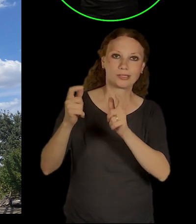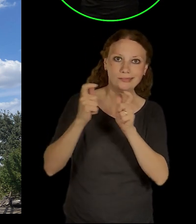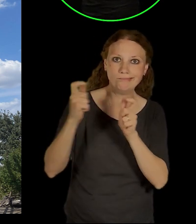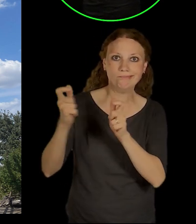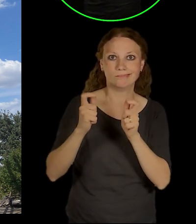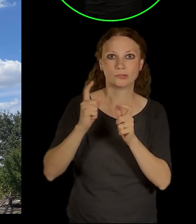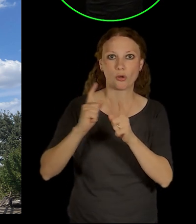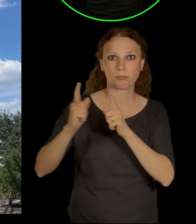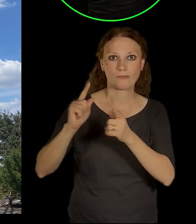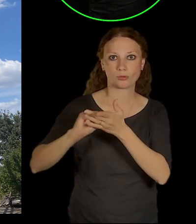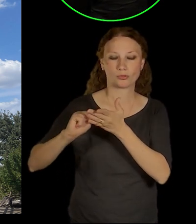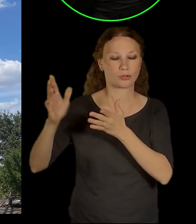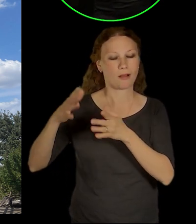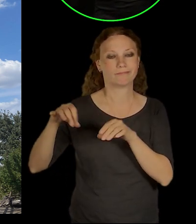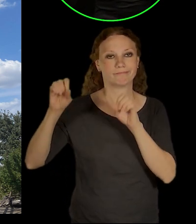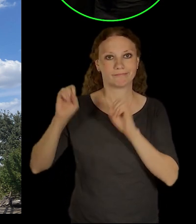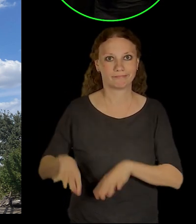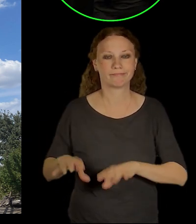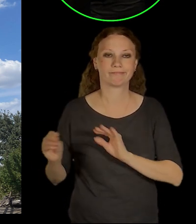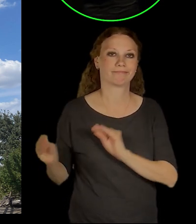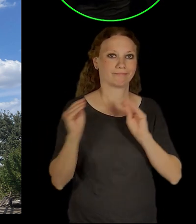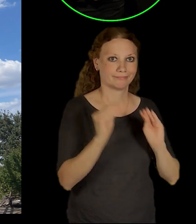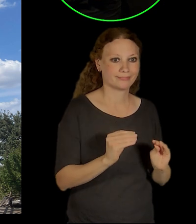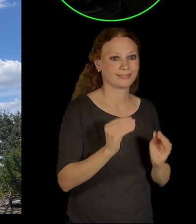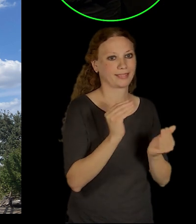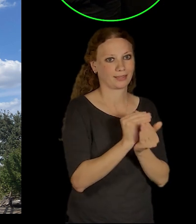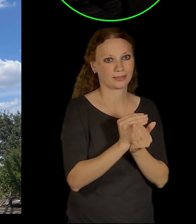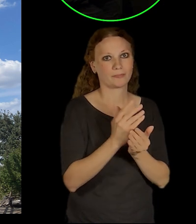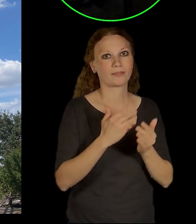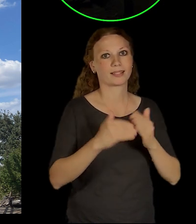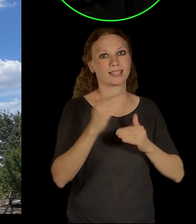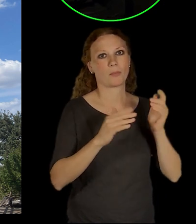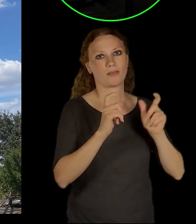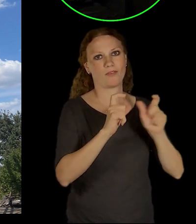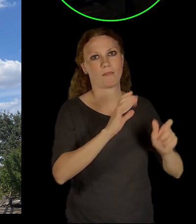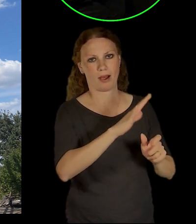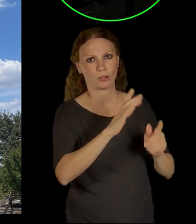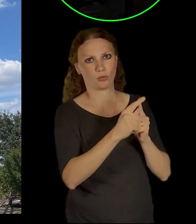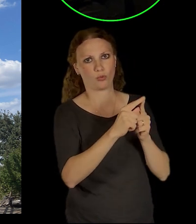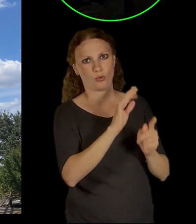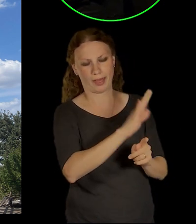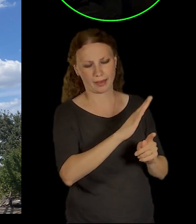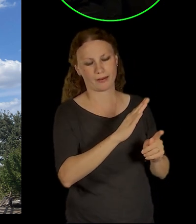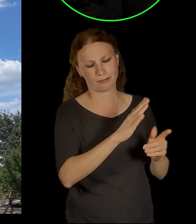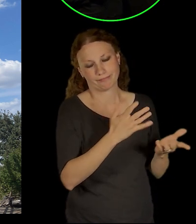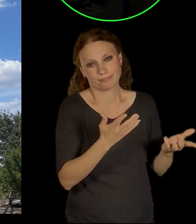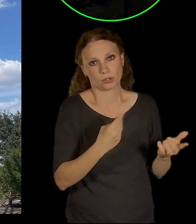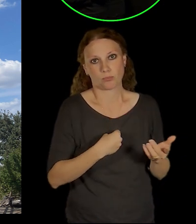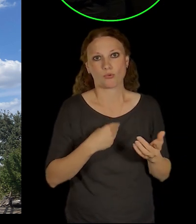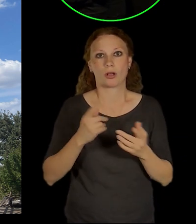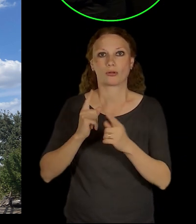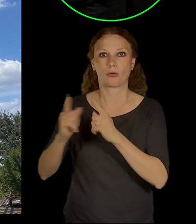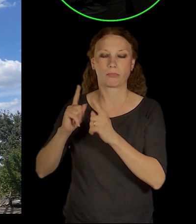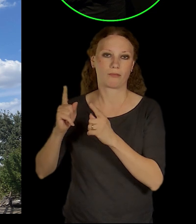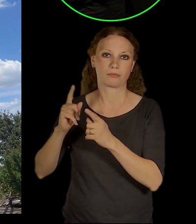jsme to vzdali, takže je to ve stavební dvoře stavební firmy. Bohužel jako dopraváci nám